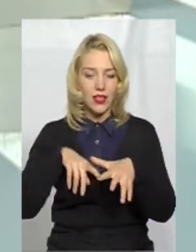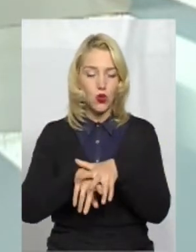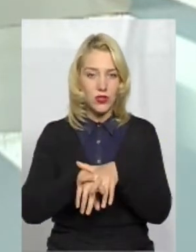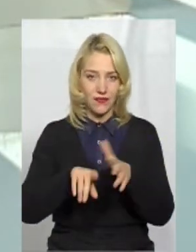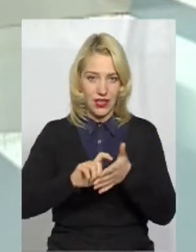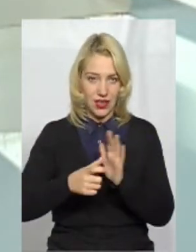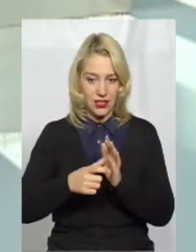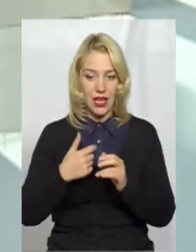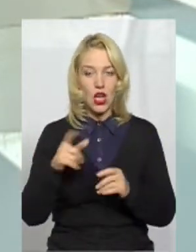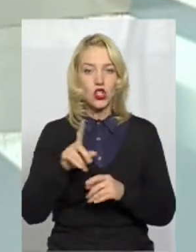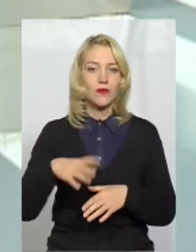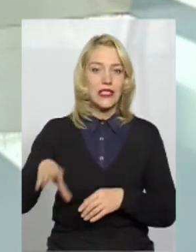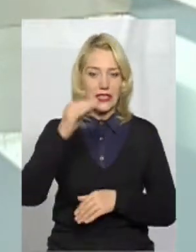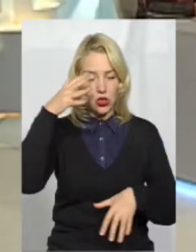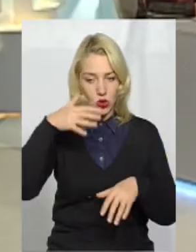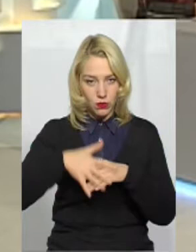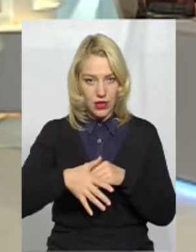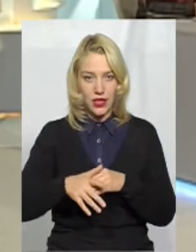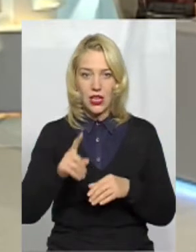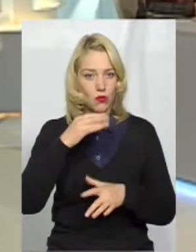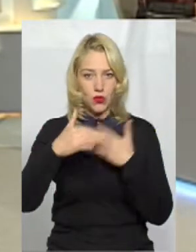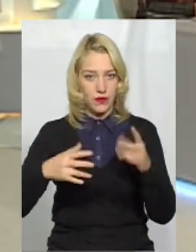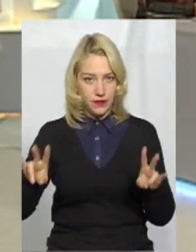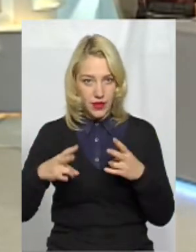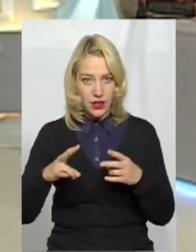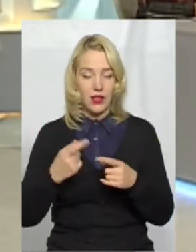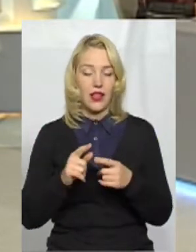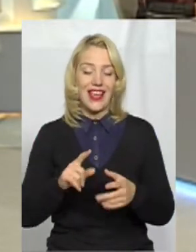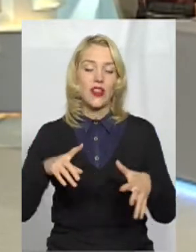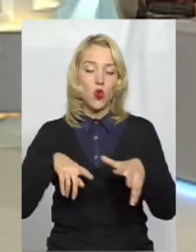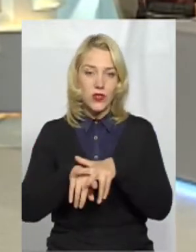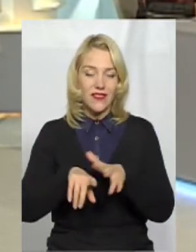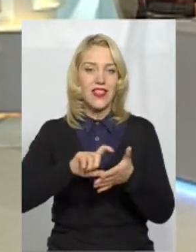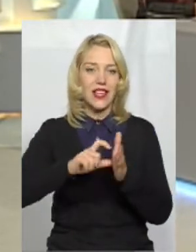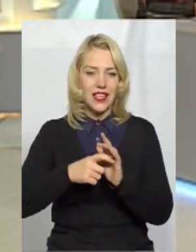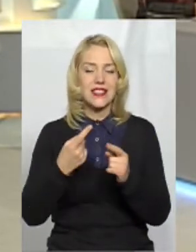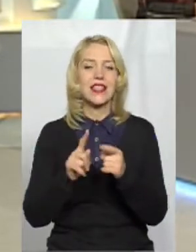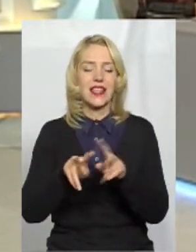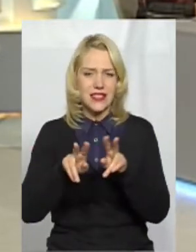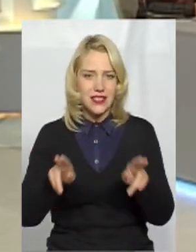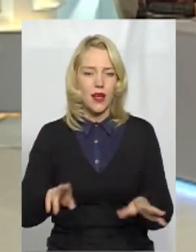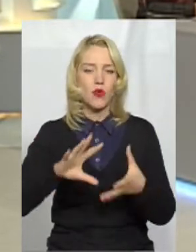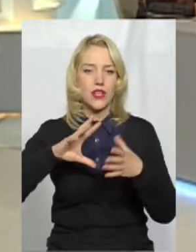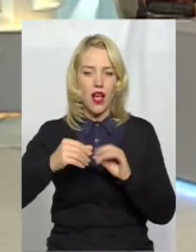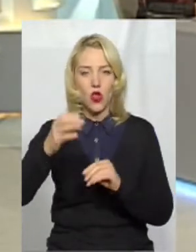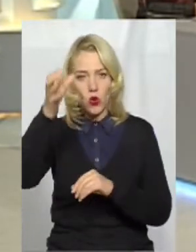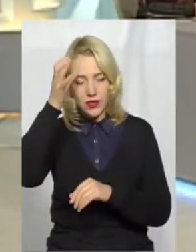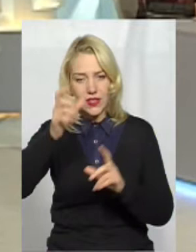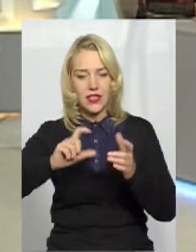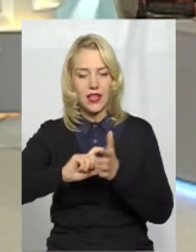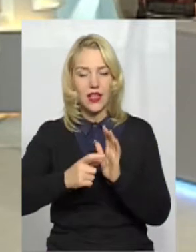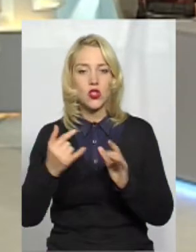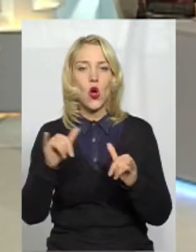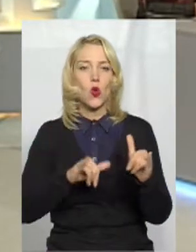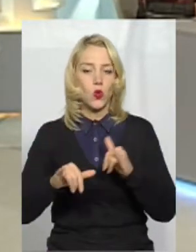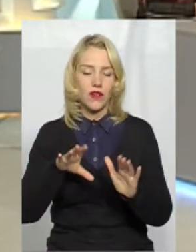тому що ми часто плутаємо поняття. Інклюзивний клас – це той самий загальноосвітній клас, куди включається від